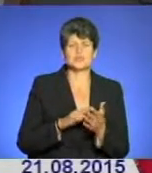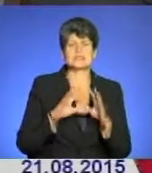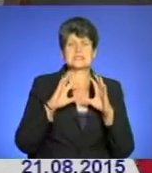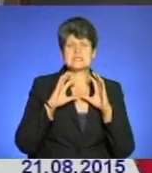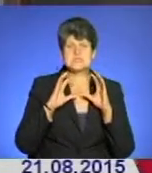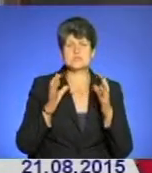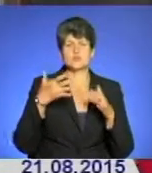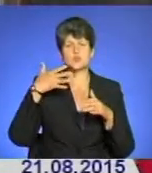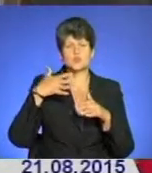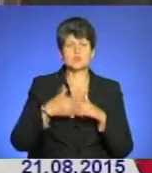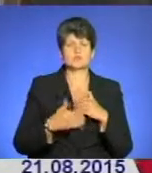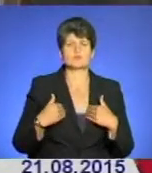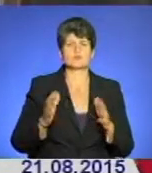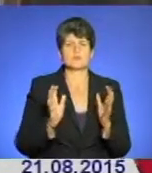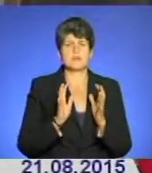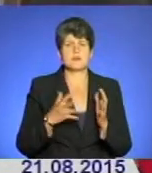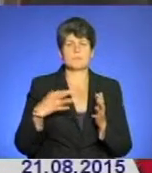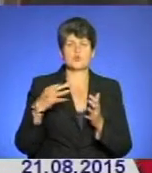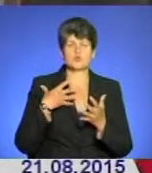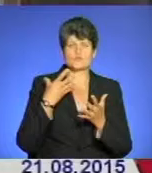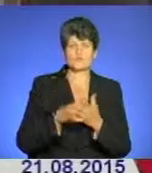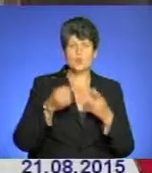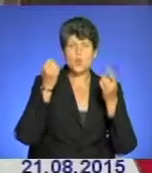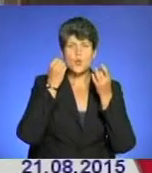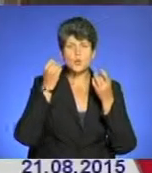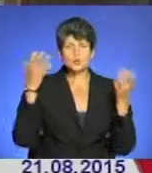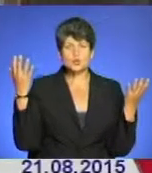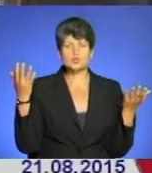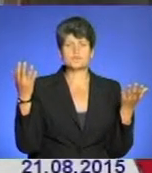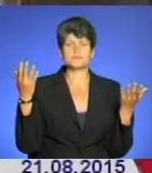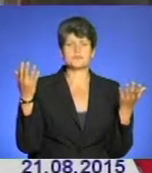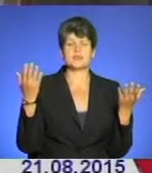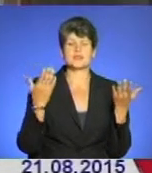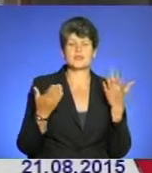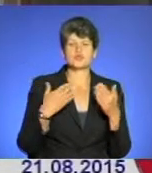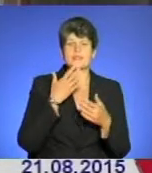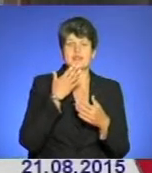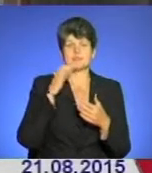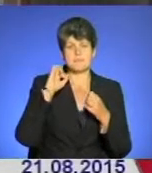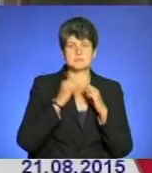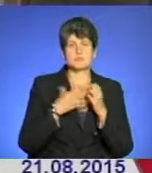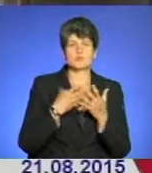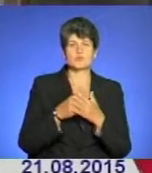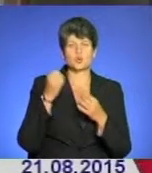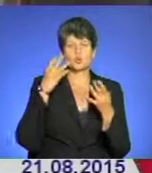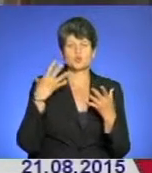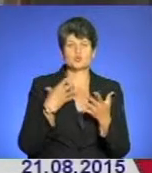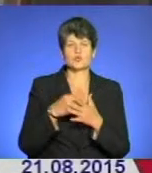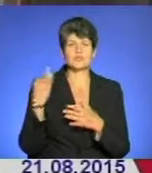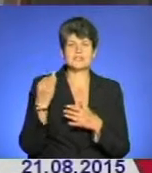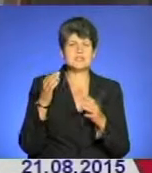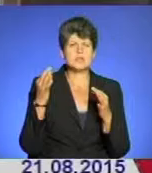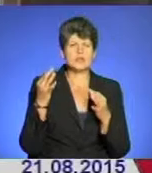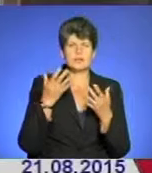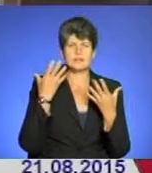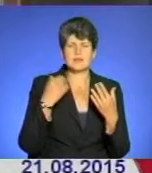світ розумів, що ми дбаємо про свою культуру. Якщо нація пам'ятає свою культуру, свою історію, вона ніколи